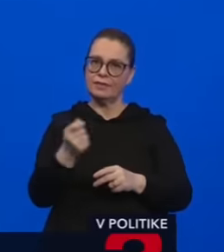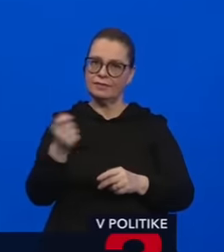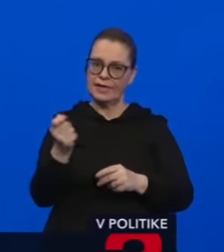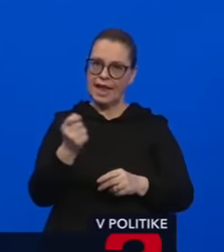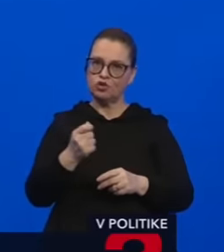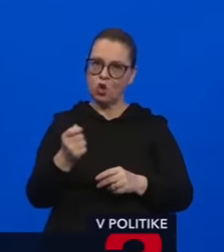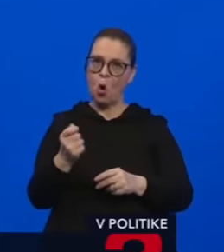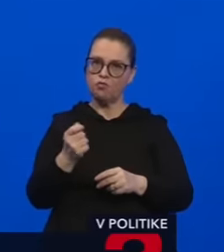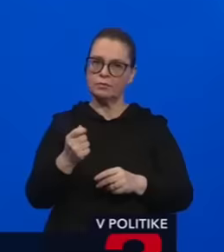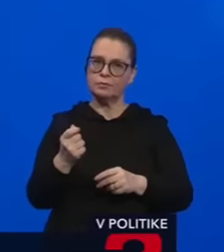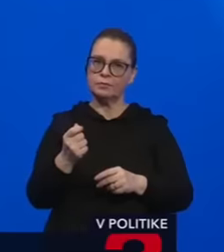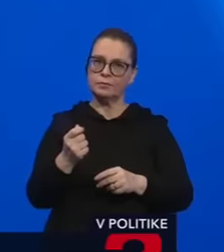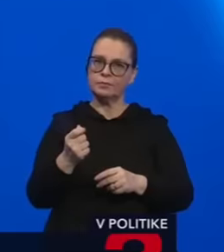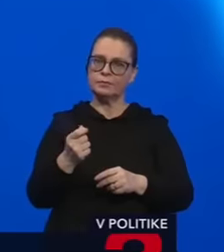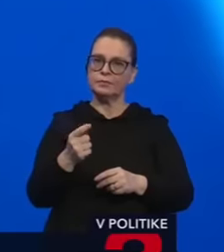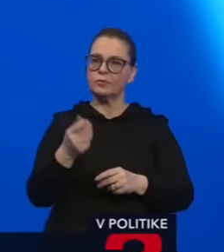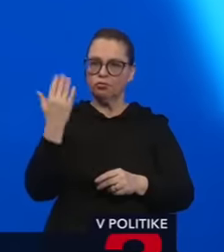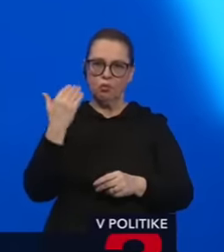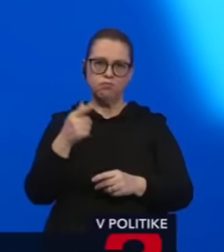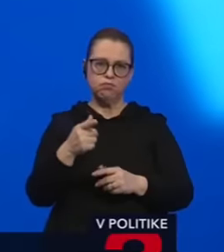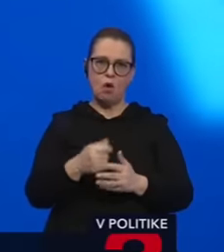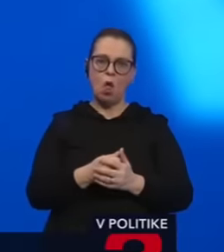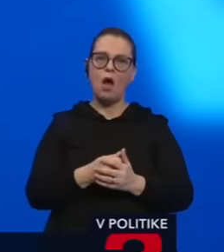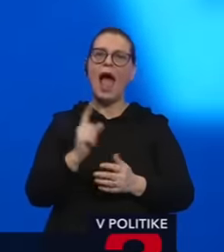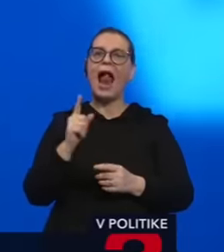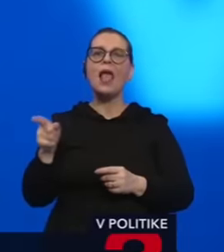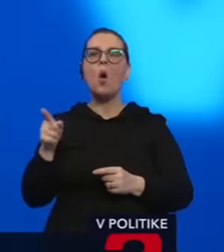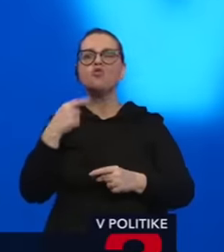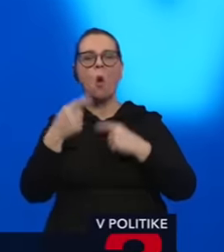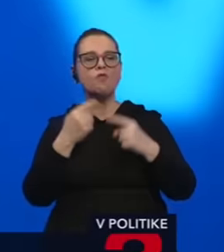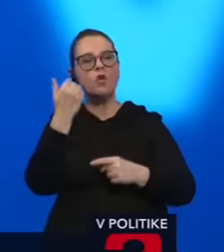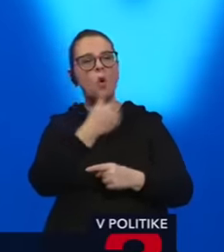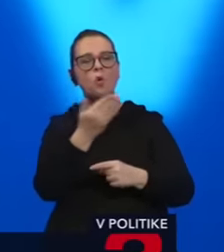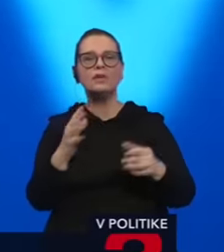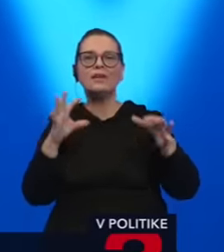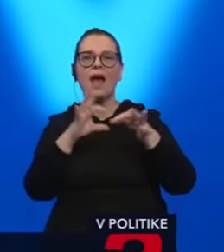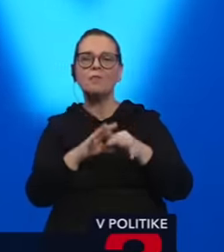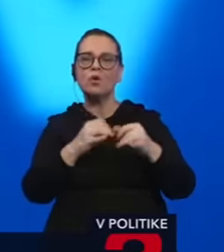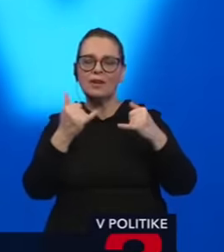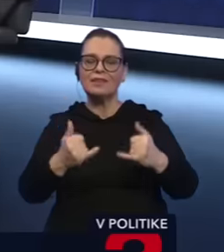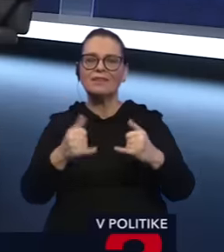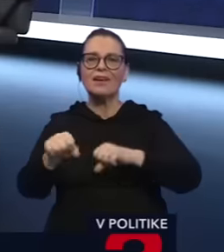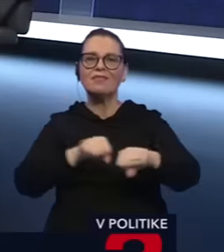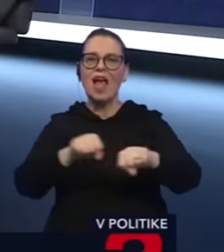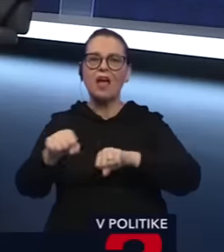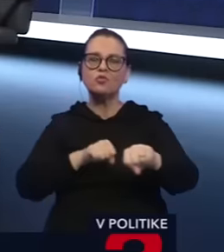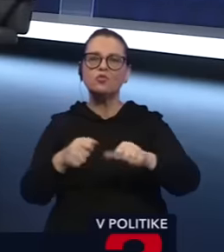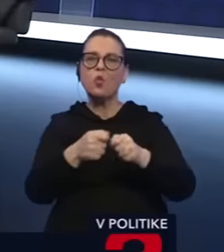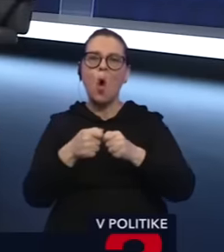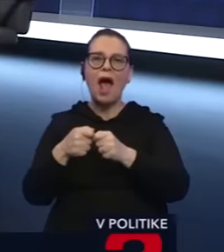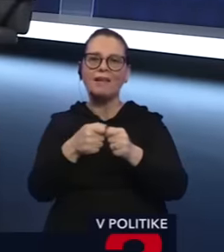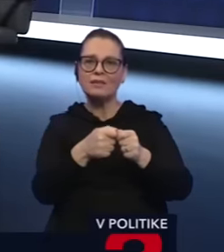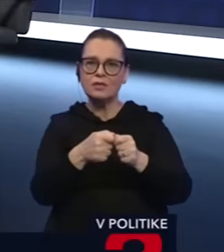sadzieb, tú, ktorú ste napríklad spomínali, ale hovoril o ľuďoch napojených na súčasnú vládnu koalíciu.